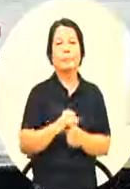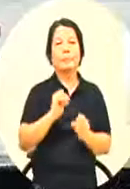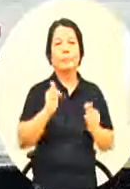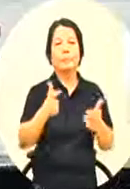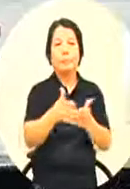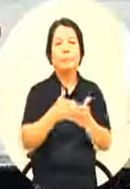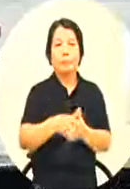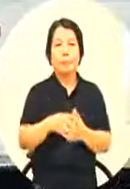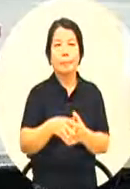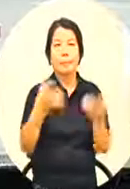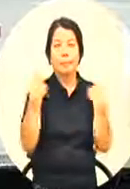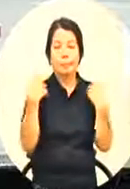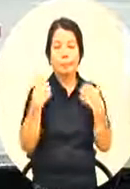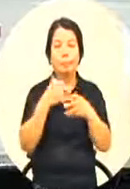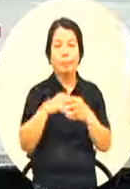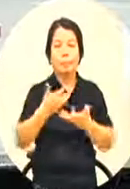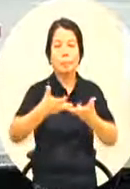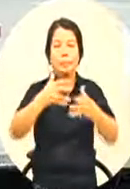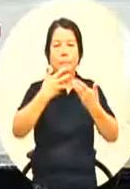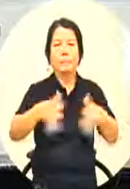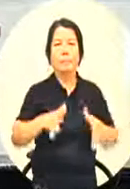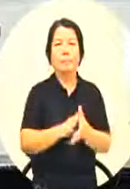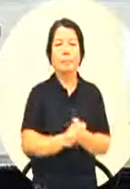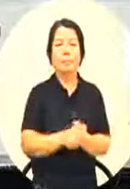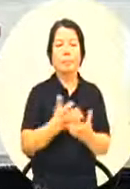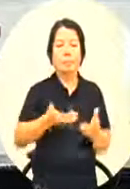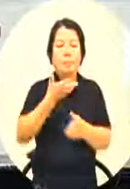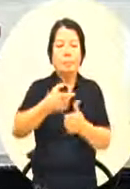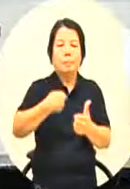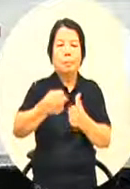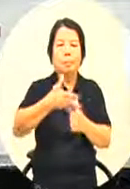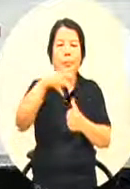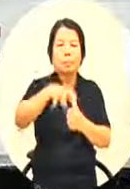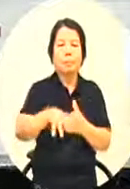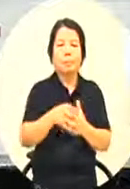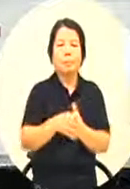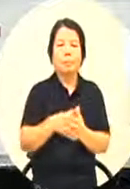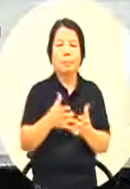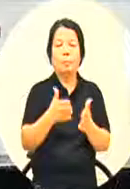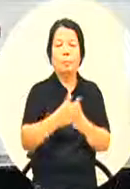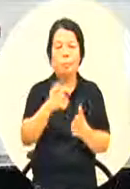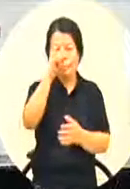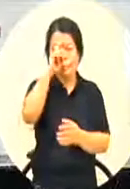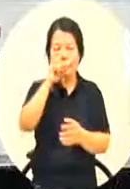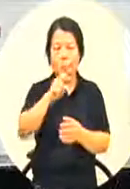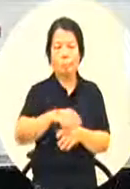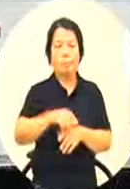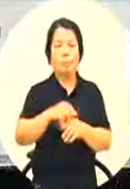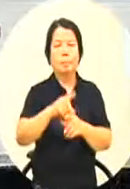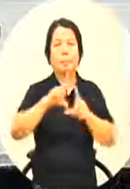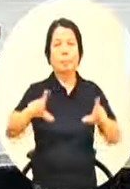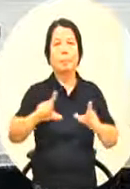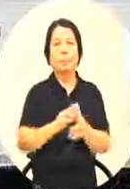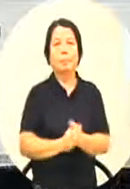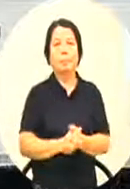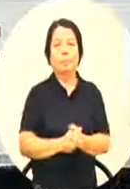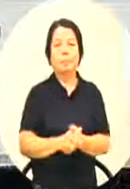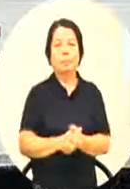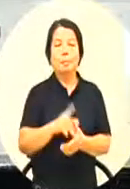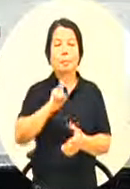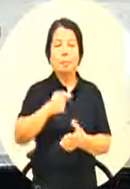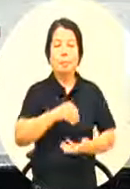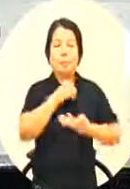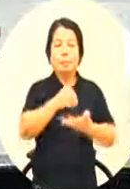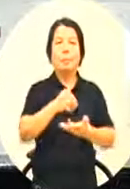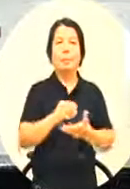的责任会比他们更多所以大家对赋予交易局的期待也会更高这个是我们一个建